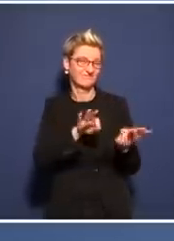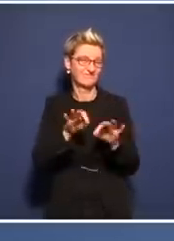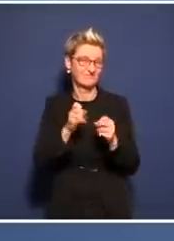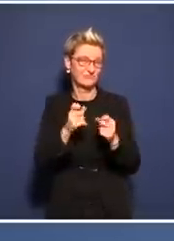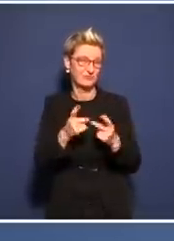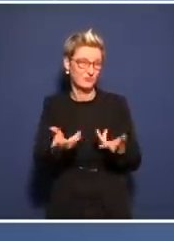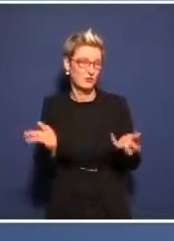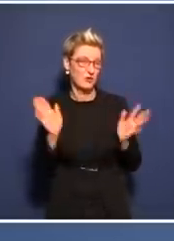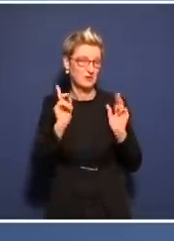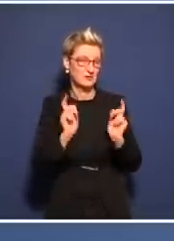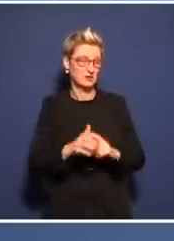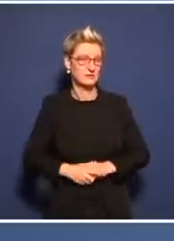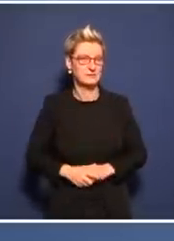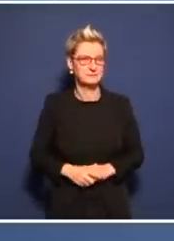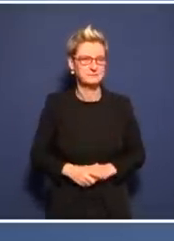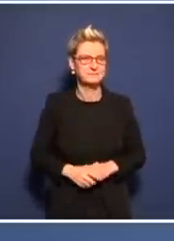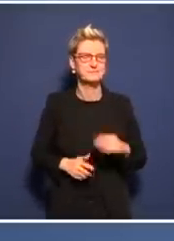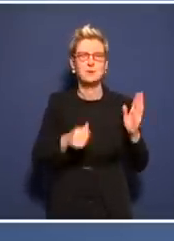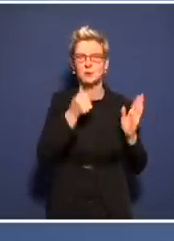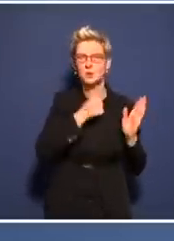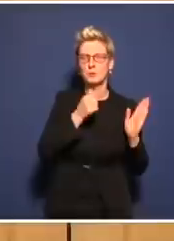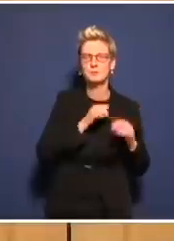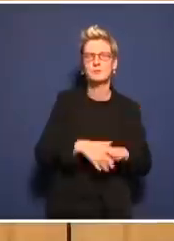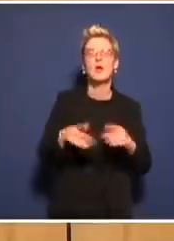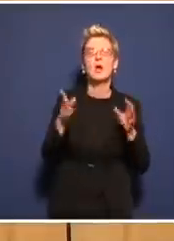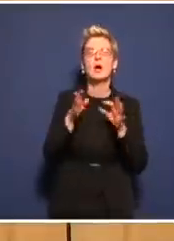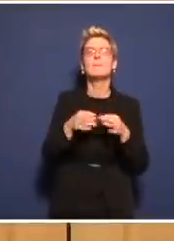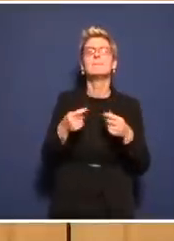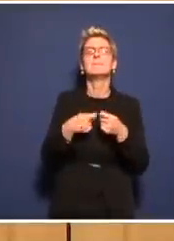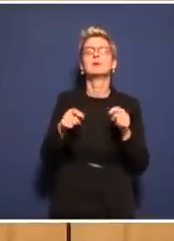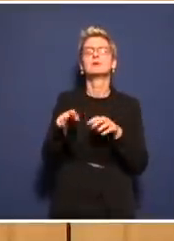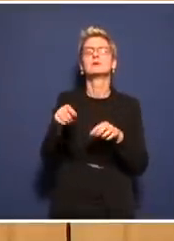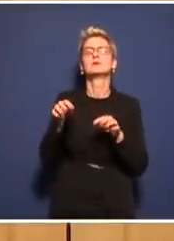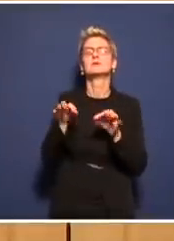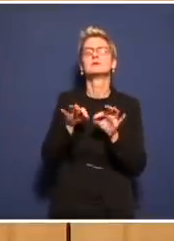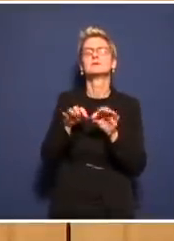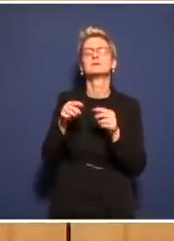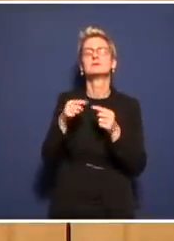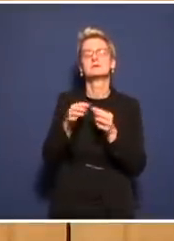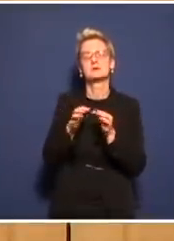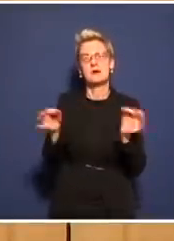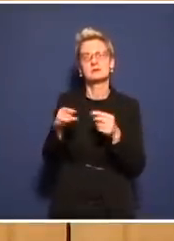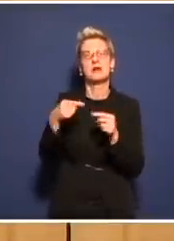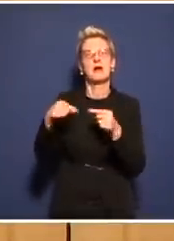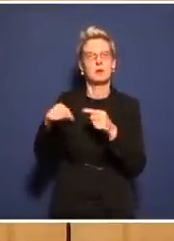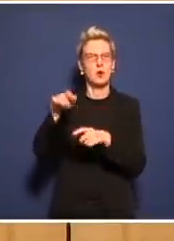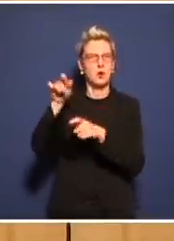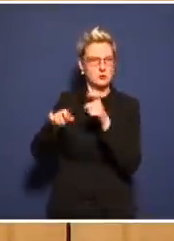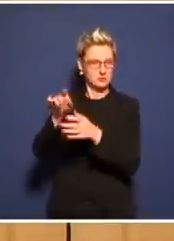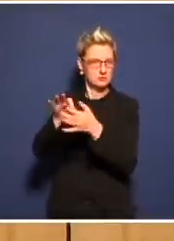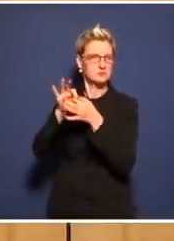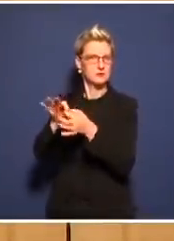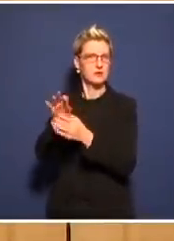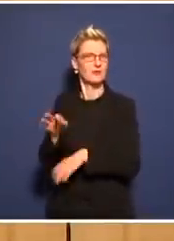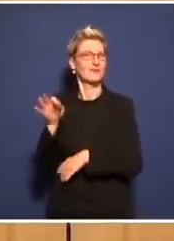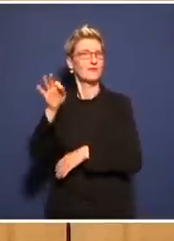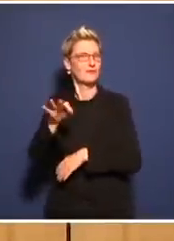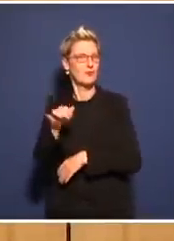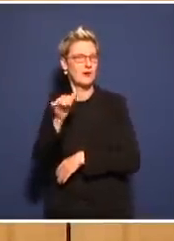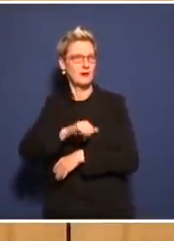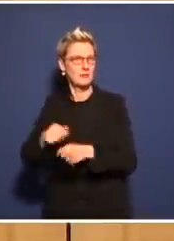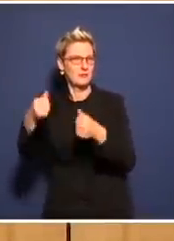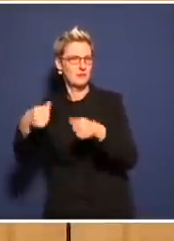Bundestagsabgeordnete Lauterbach ist für eine Impfpflicht, vor der sich aber der Bundesgesundheitsminister drückt und